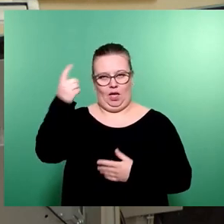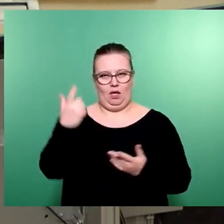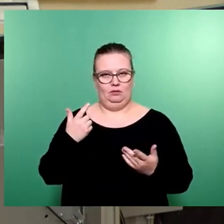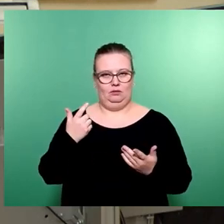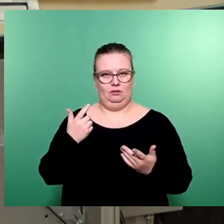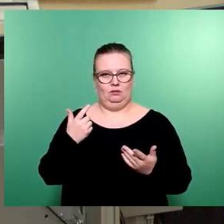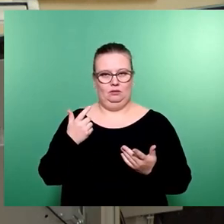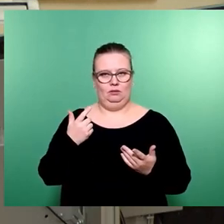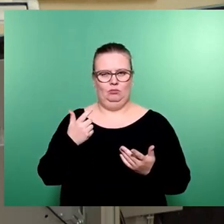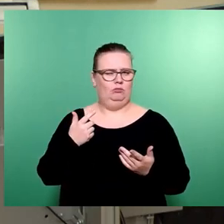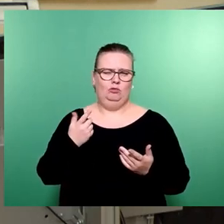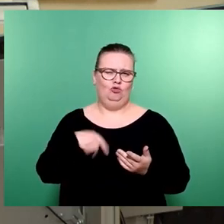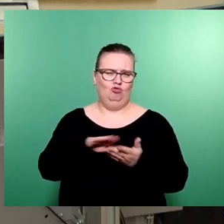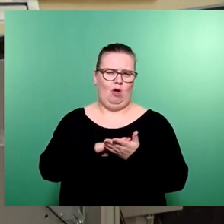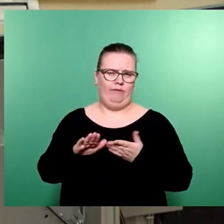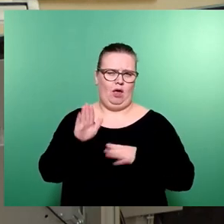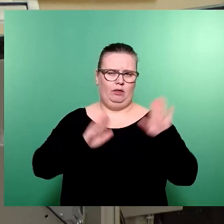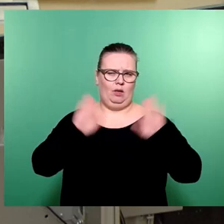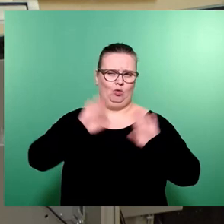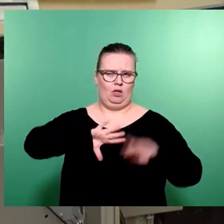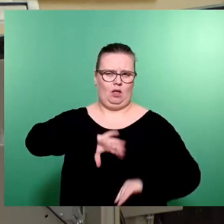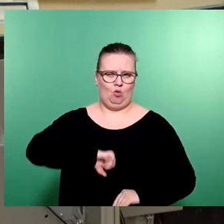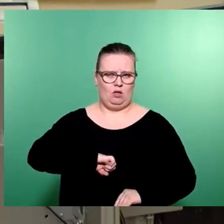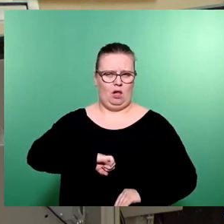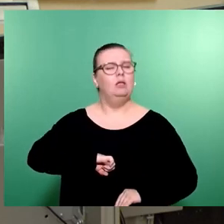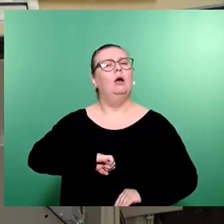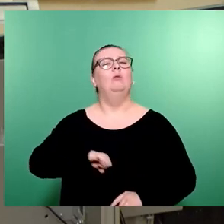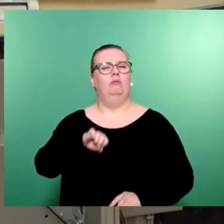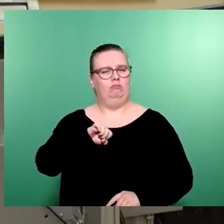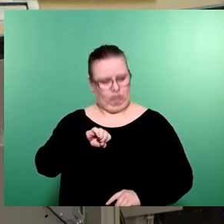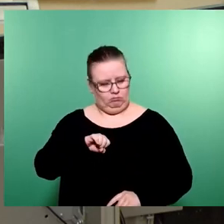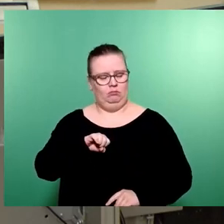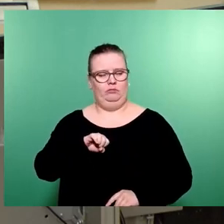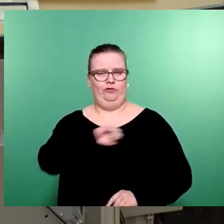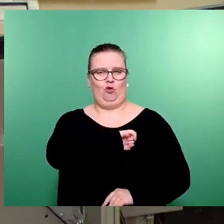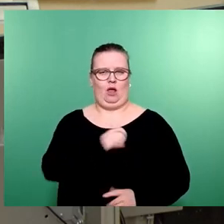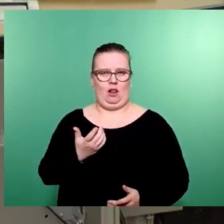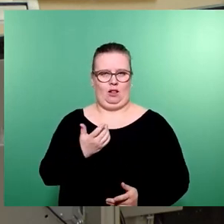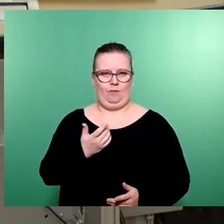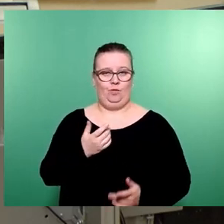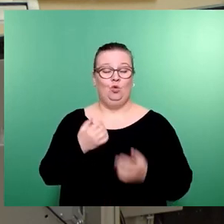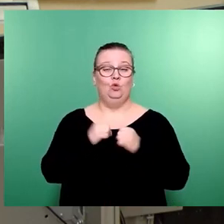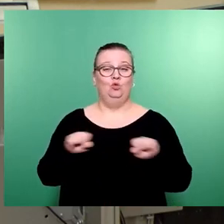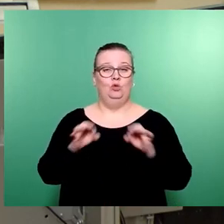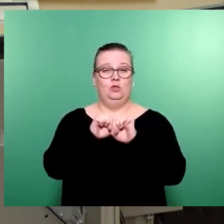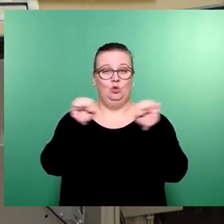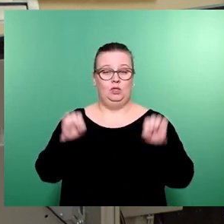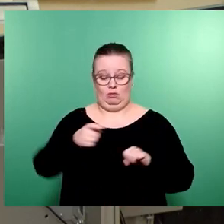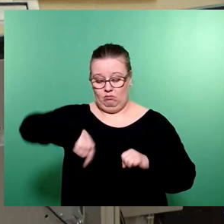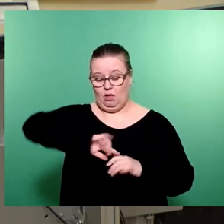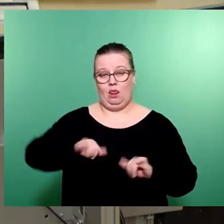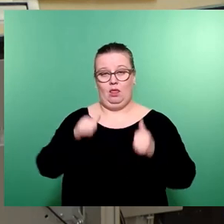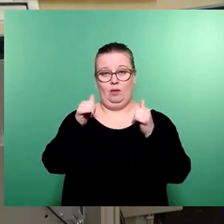Es ist nicht einfach, diese Demokratie, aber sie lohnt sich. Und es ist ein gutes System, in dem wir leben. Und auf dieser